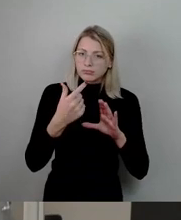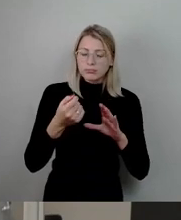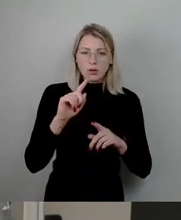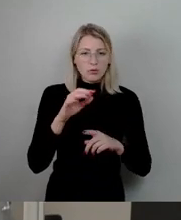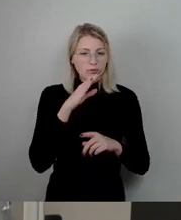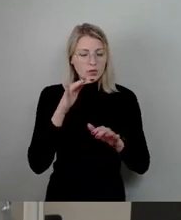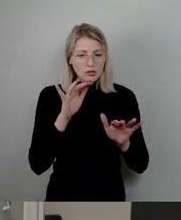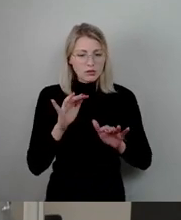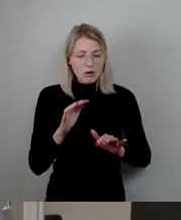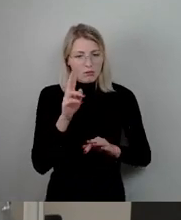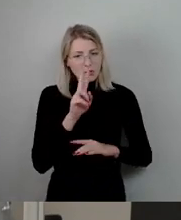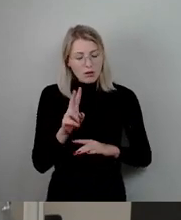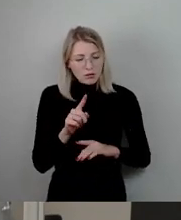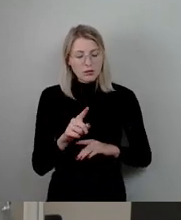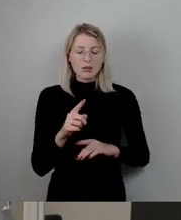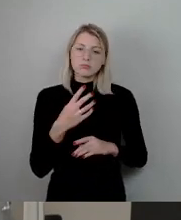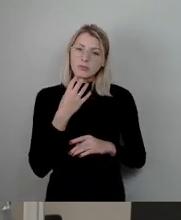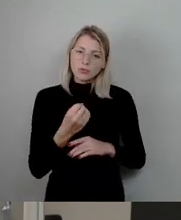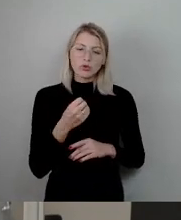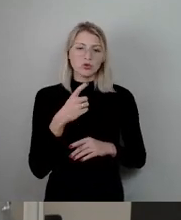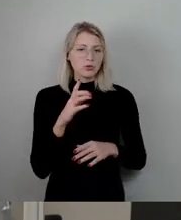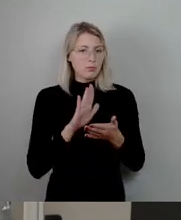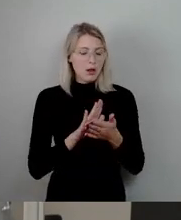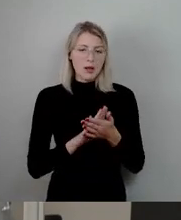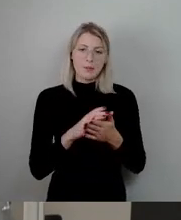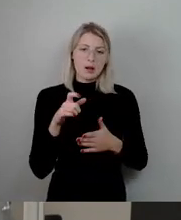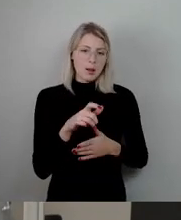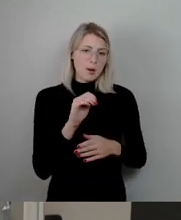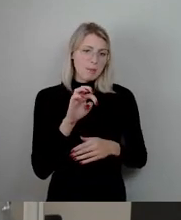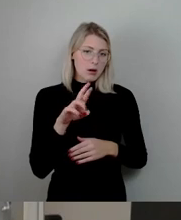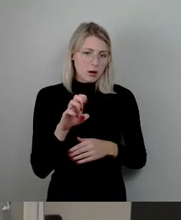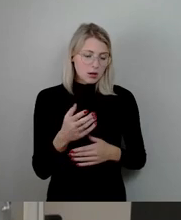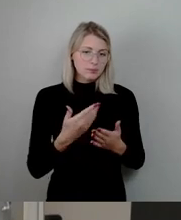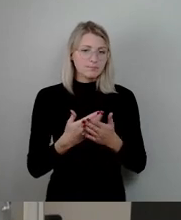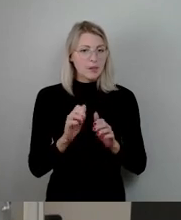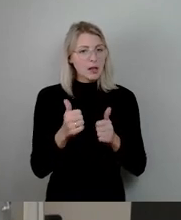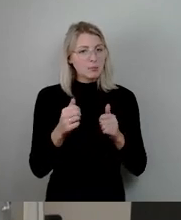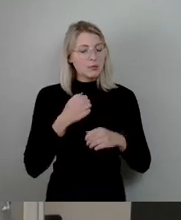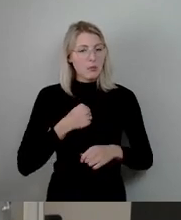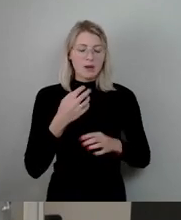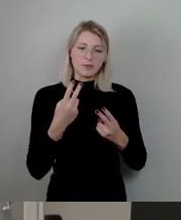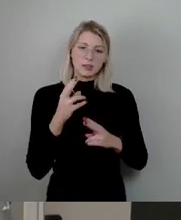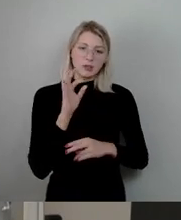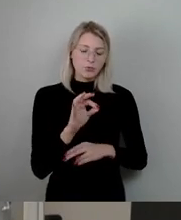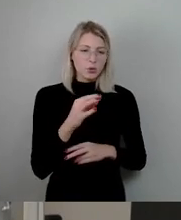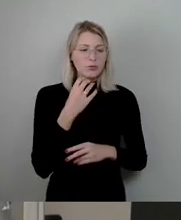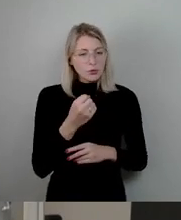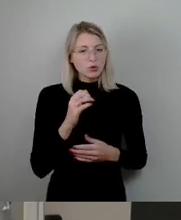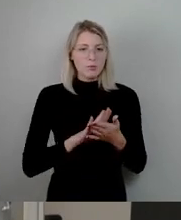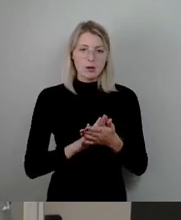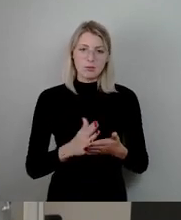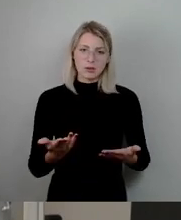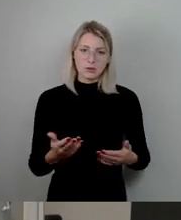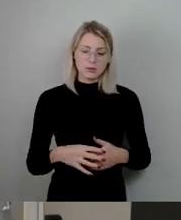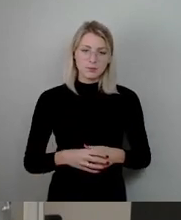die sich insbesondere dann für den Erhalt und auch den Weiterbetrieb des Erlebnispfades dafür werben. Allerdings dann, und das